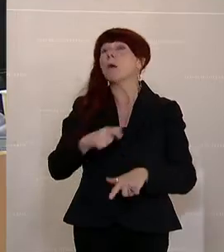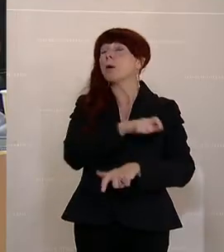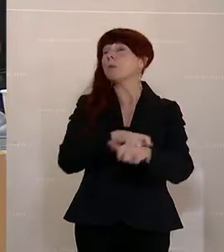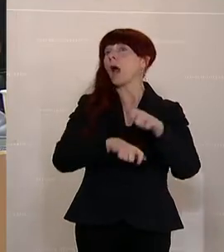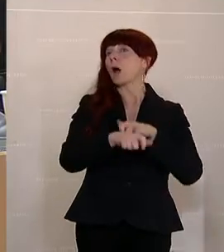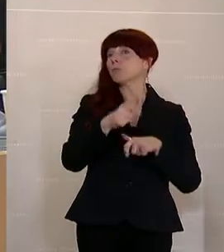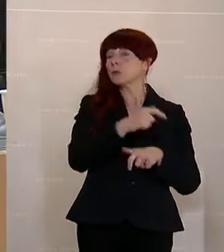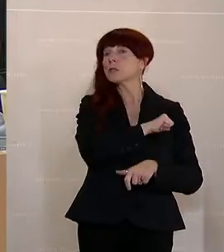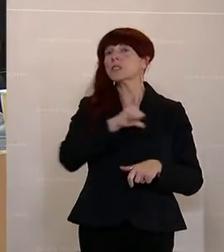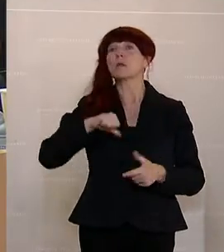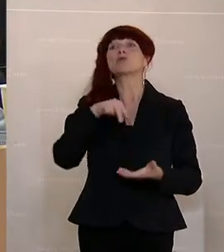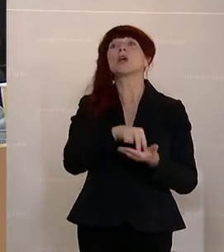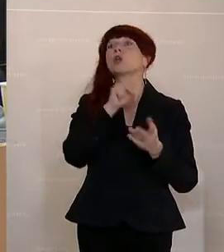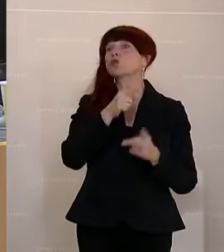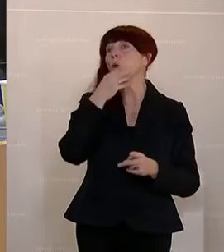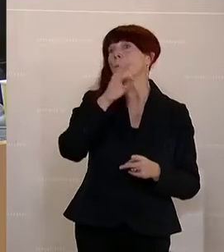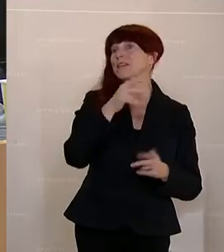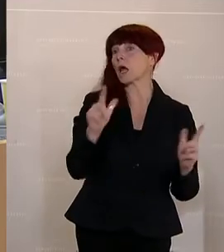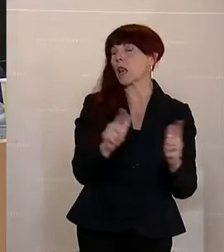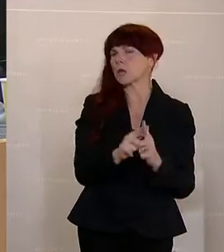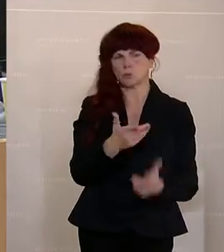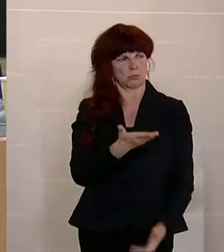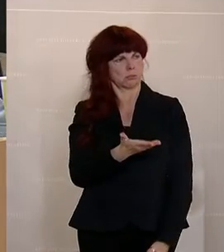Leistungen bekommen. Also da denke ich mir schon.